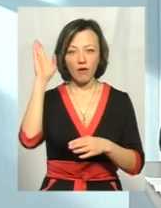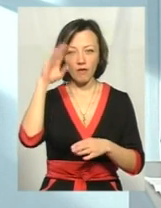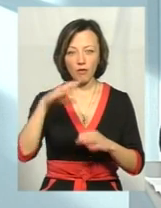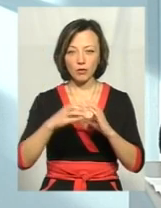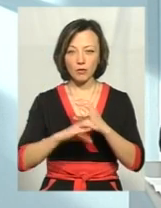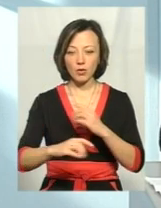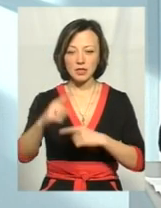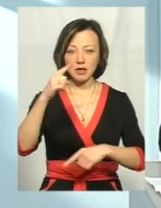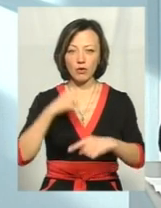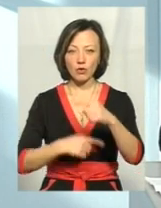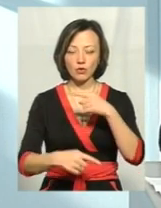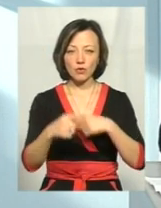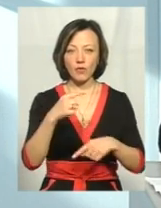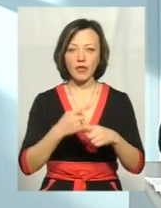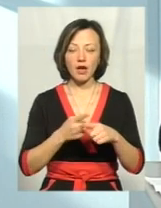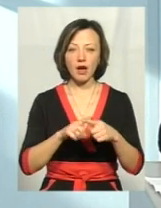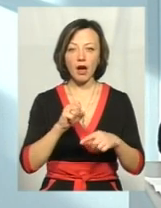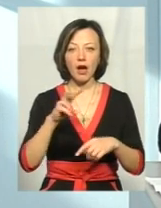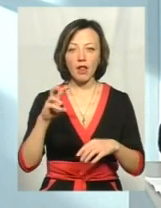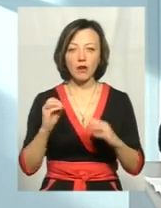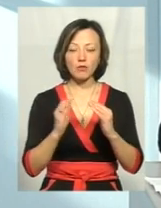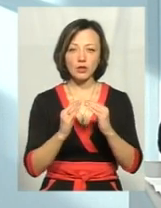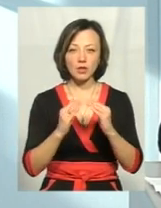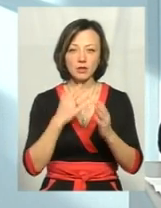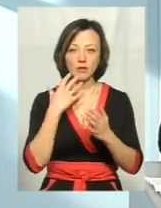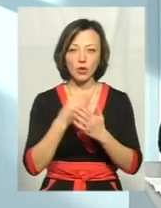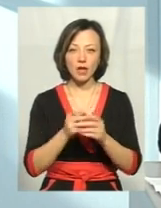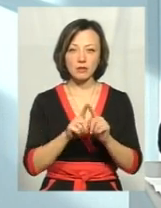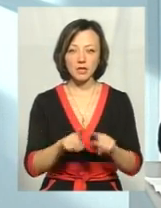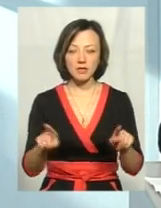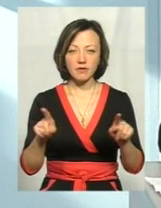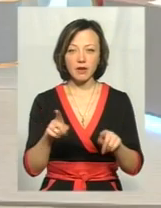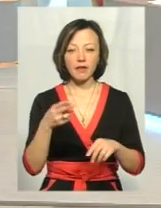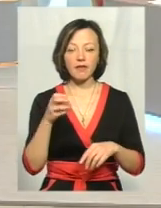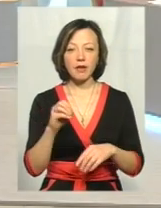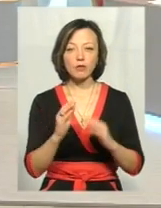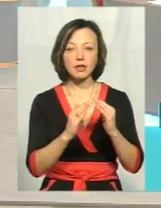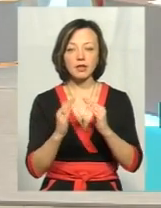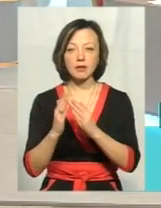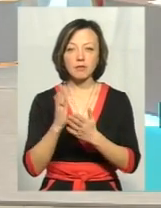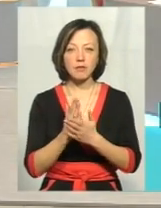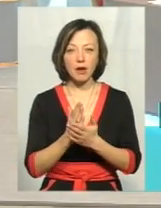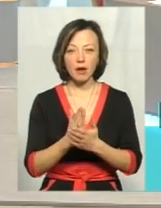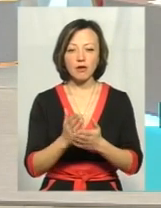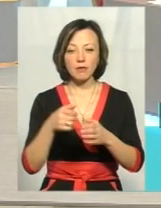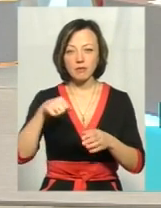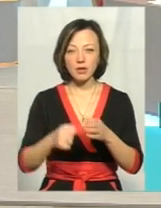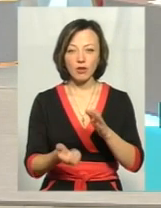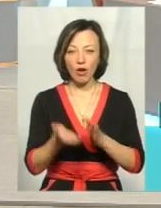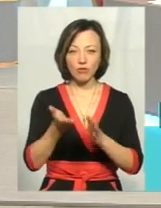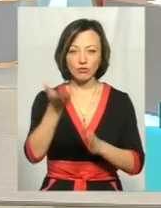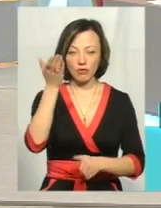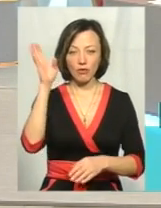то тоді воно по всій системі йде. Але в будинках там своя специфіка, особливо там ті будинки, які мають підкачку води, там